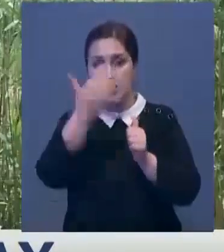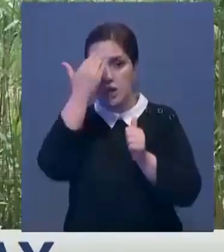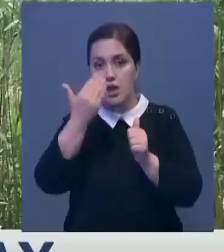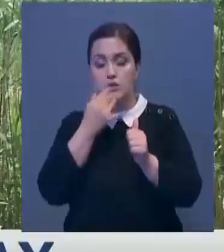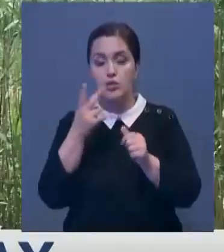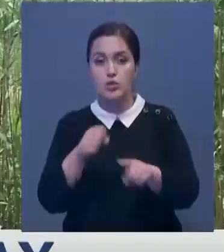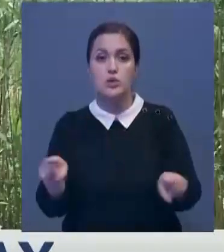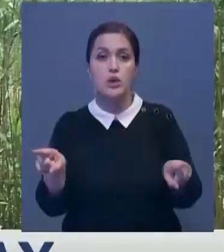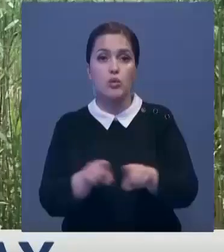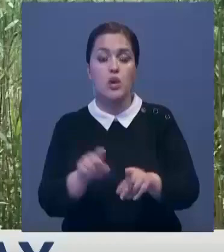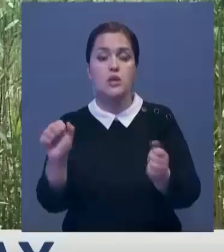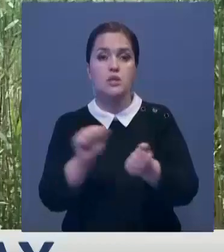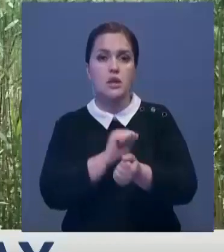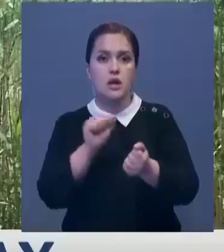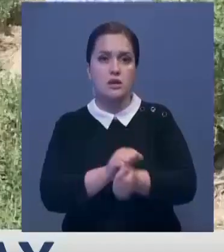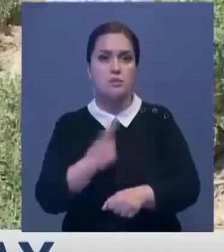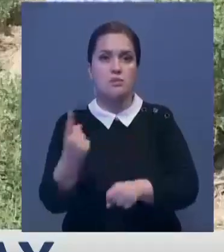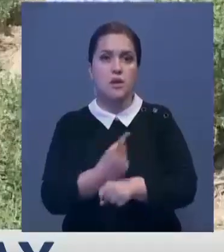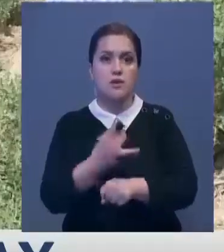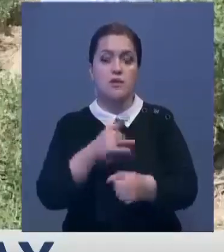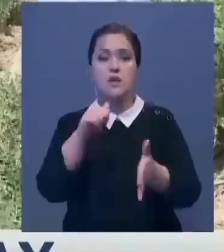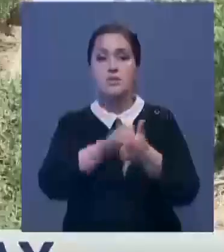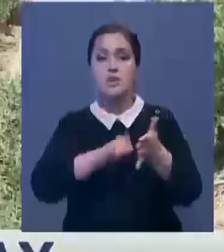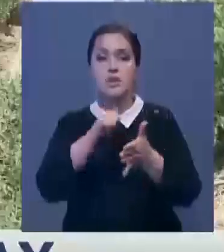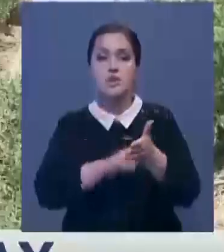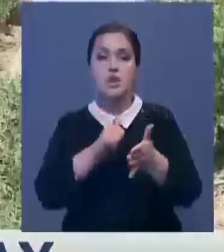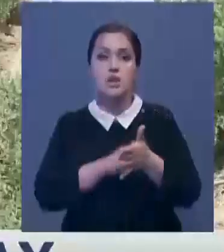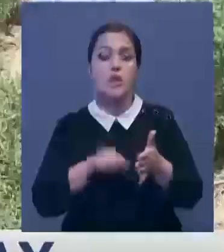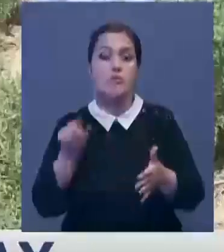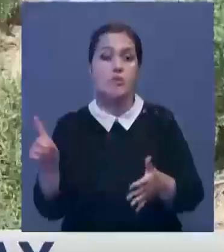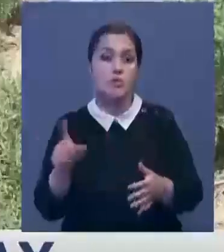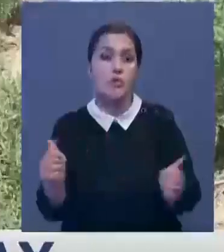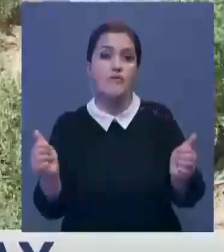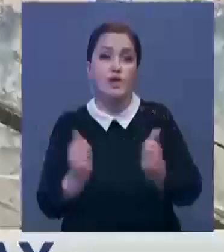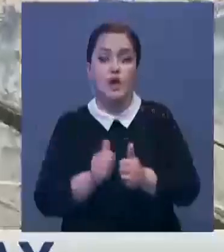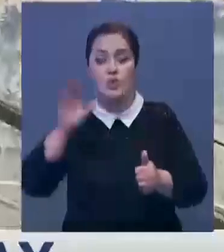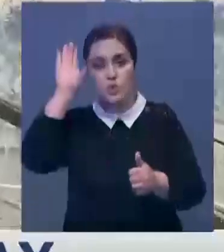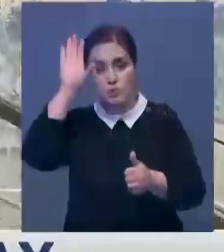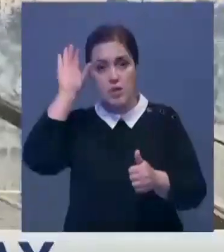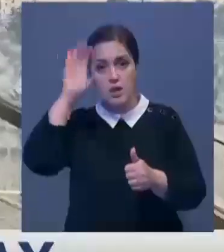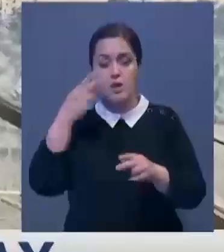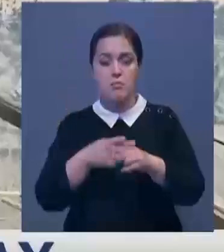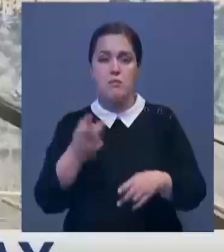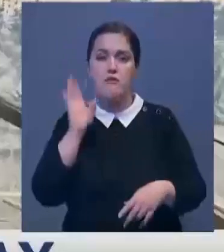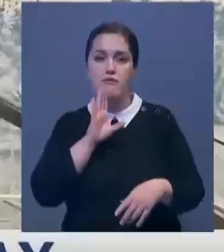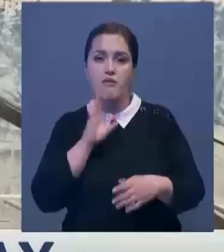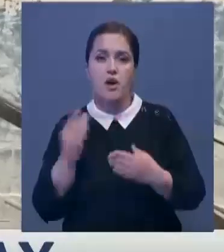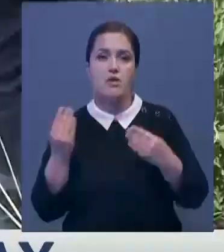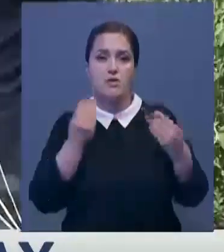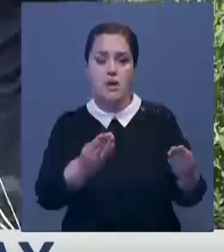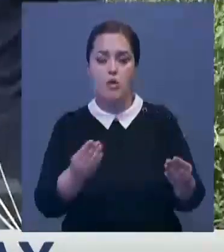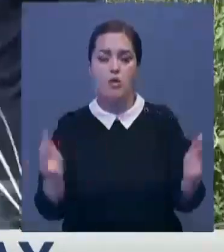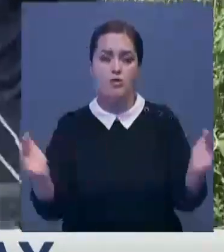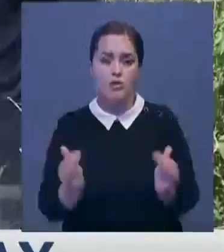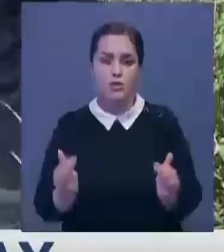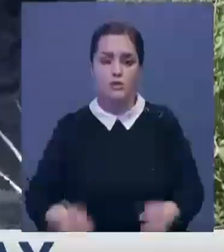с такой засухой сельчане столкнулись впервые. Причина, по их словам, в том, что в соседнем Узбекистане сократили подачу воды в местные аулы.